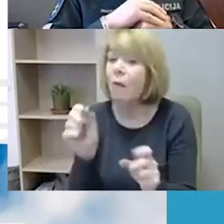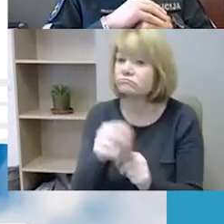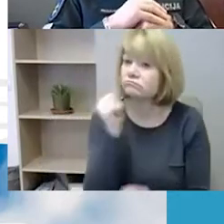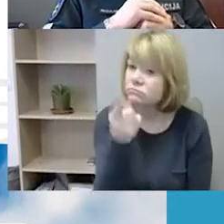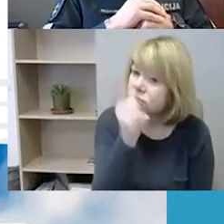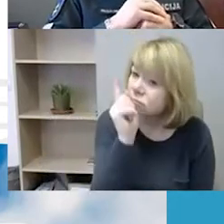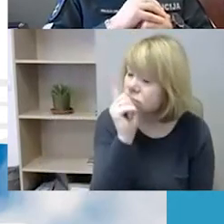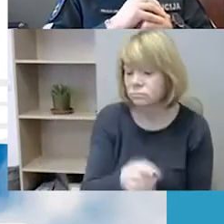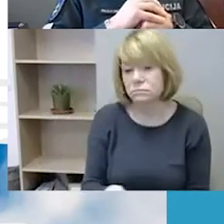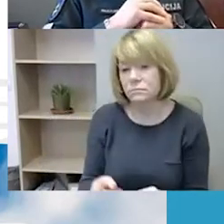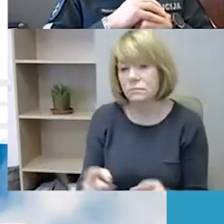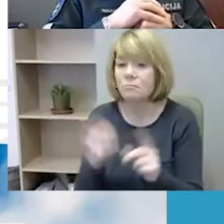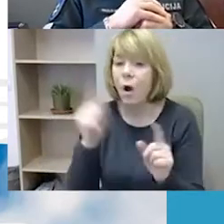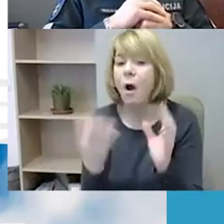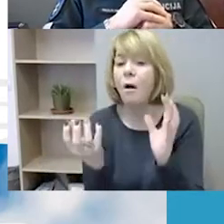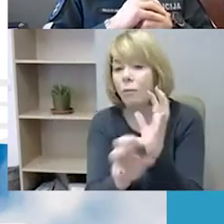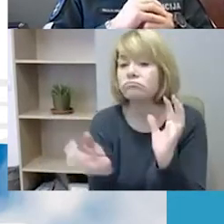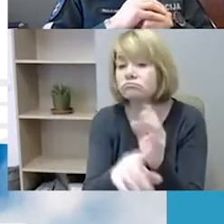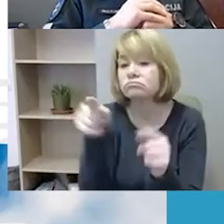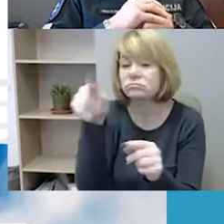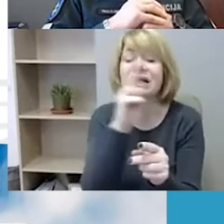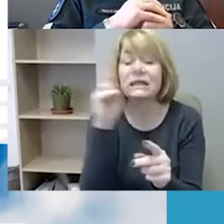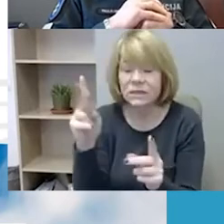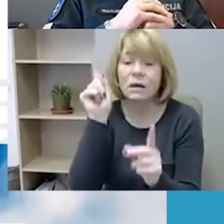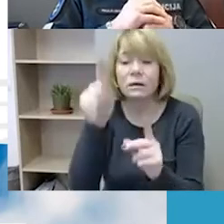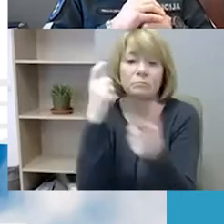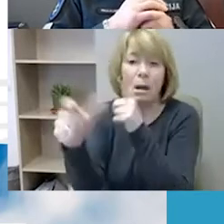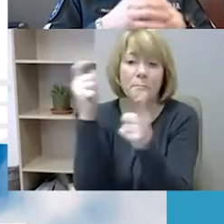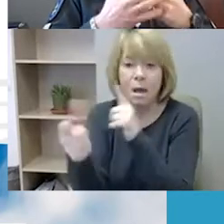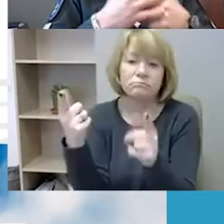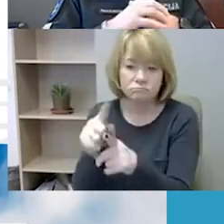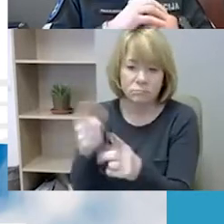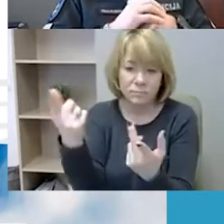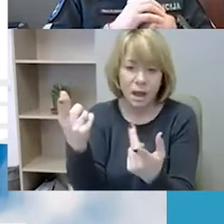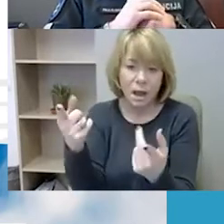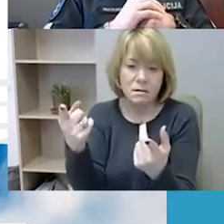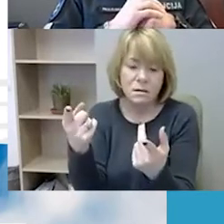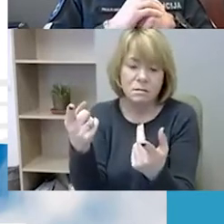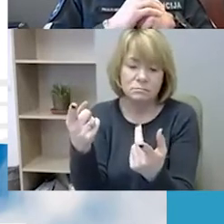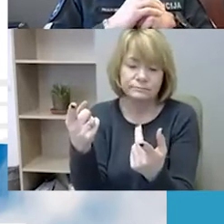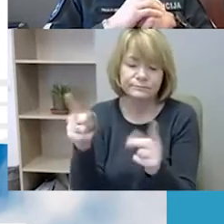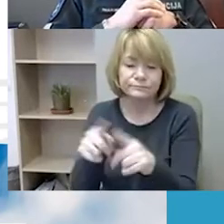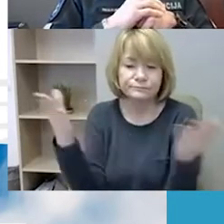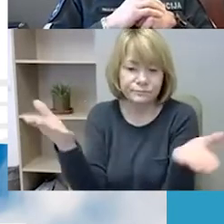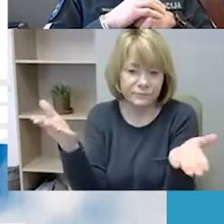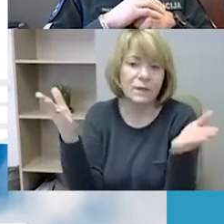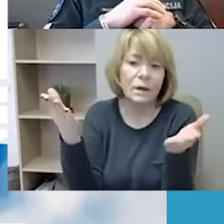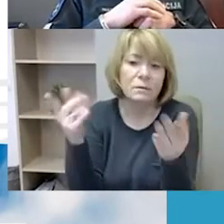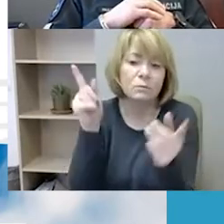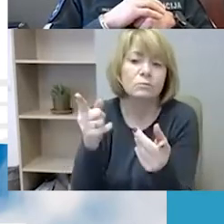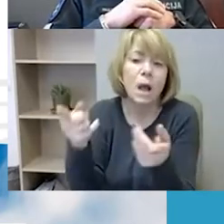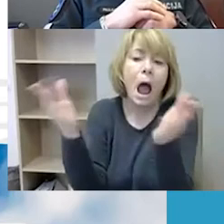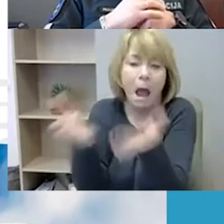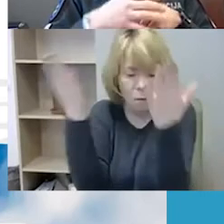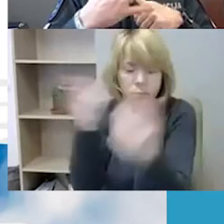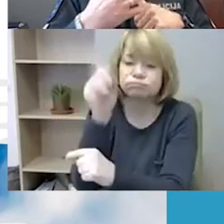vieną ar kitą komentatorių, manome, kad turėtų tikrai labai gerą, na, preventyvę prasme ir tikrai